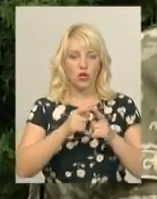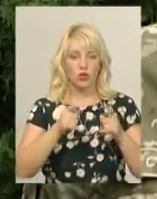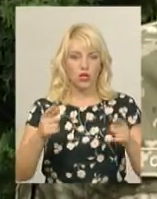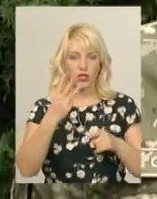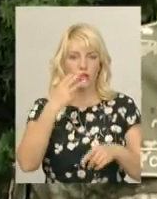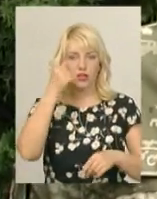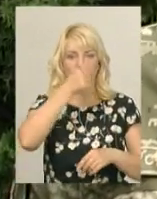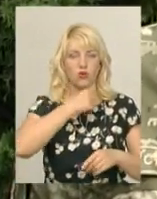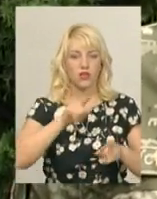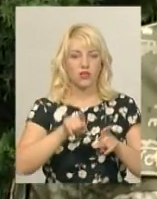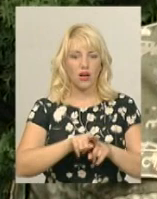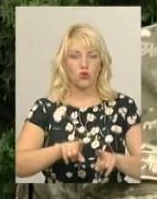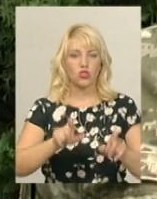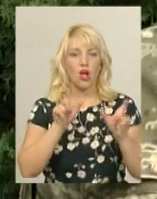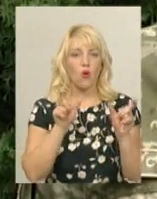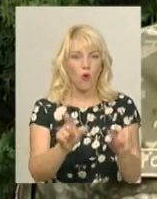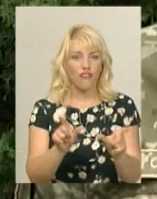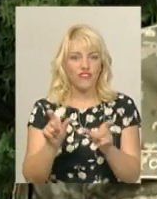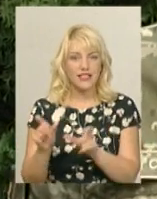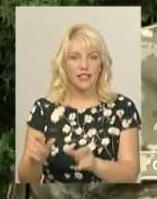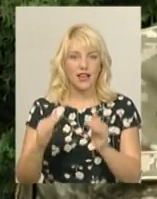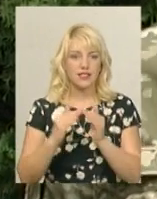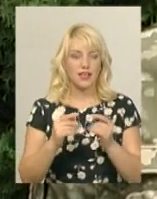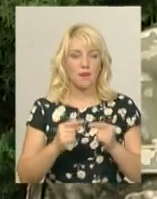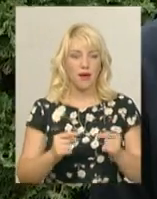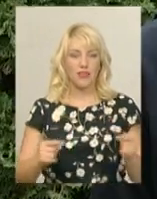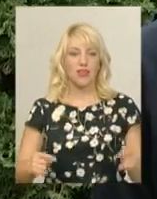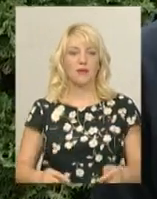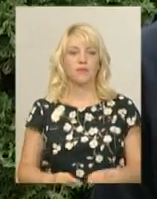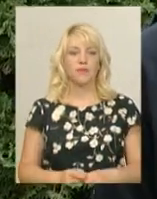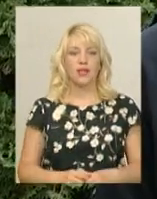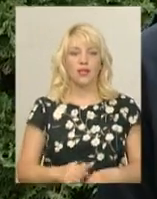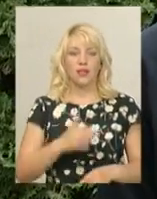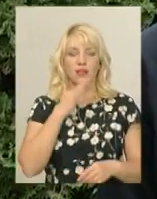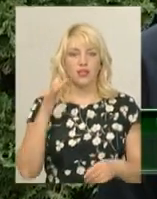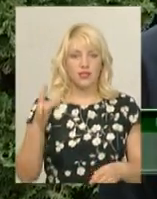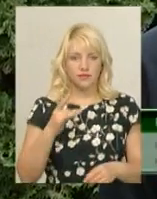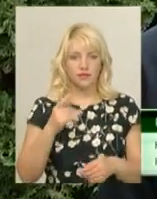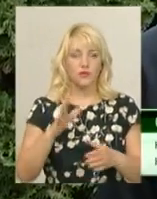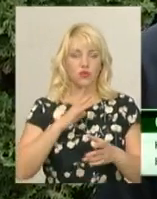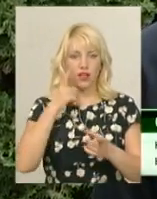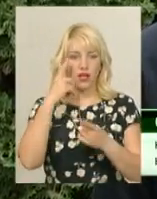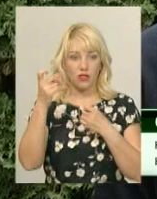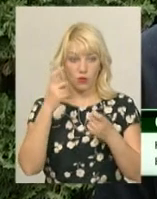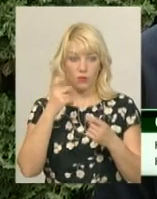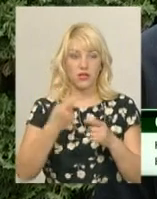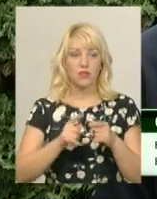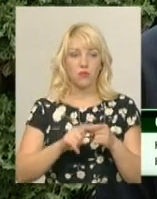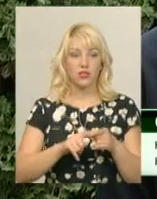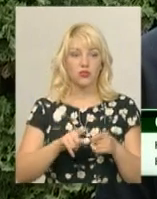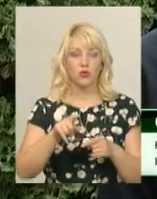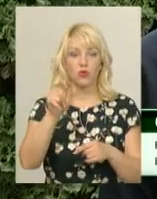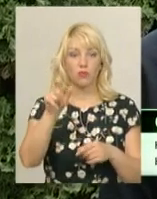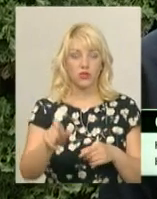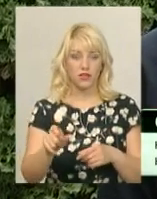також з конфіскацією майна та спеціальною конфіскацією. Неодноразово надходила інформація, по даному нашому